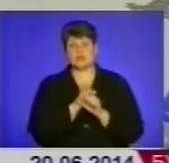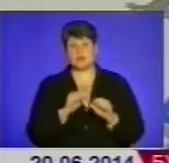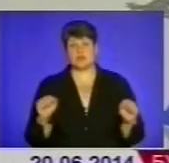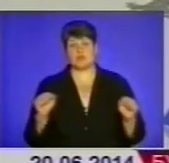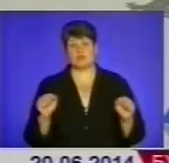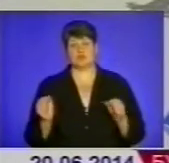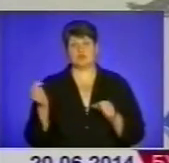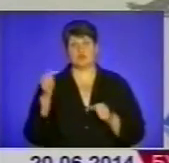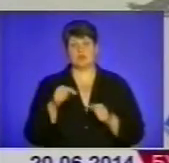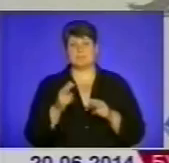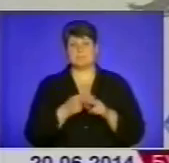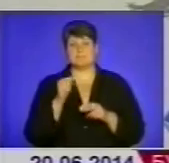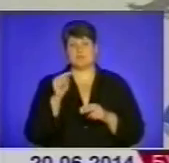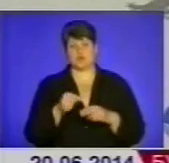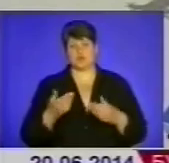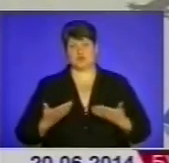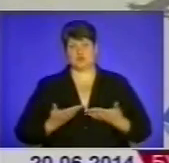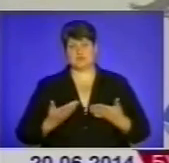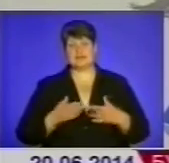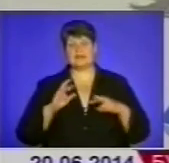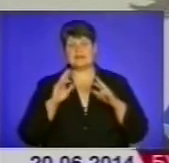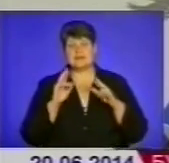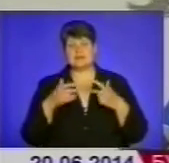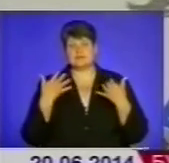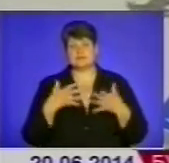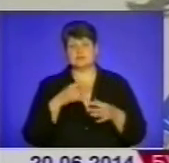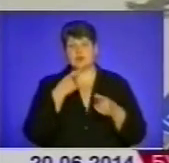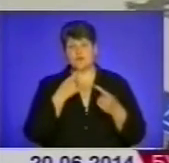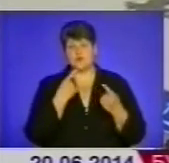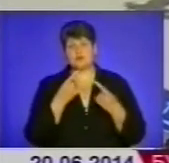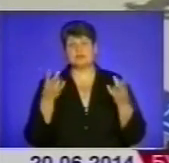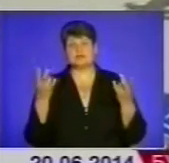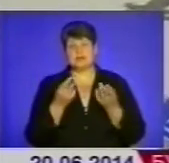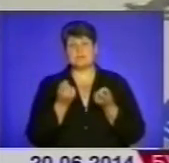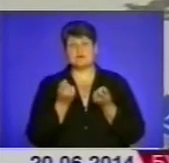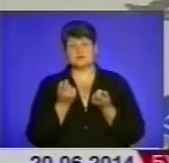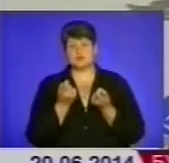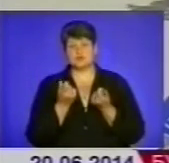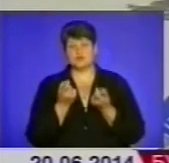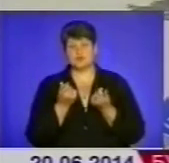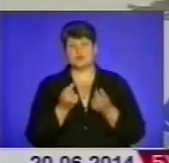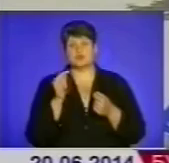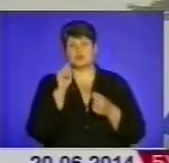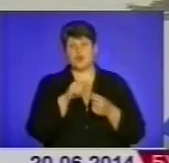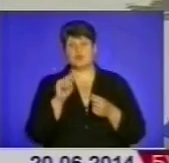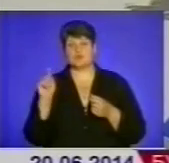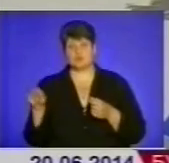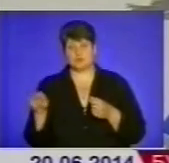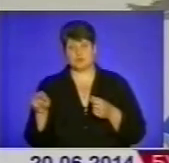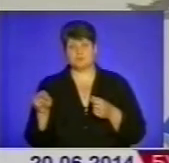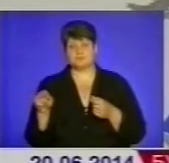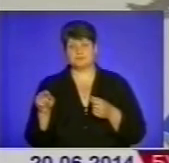так без того жити, бо тому, що, як ти казав, треба і трошки і того, і другого, щоб